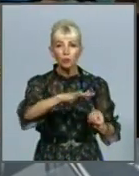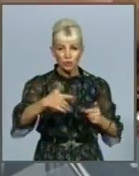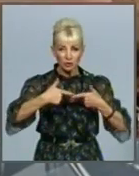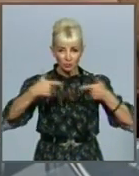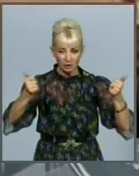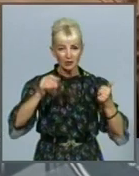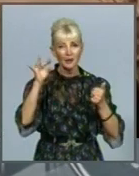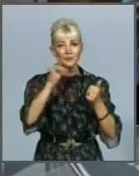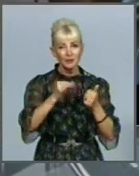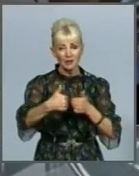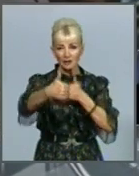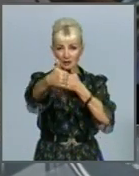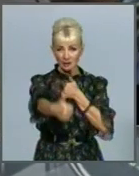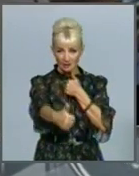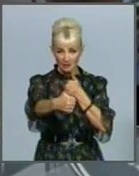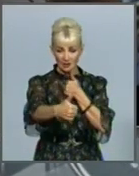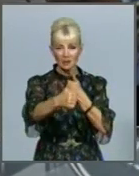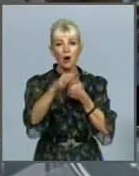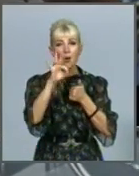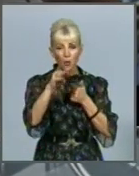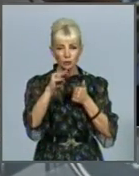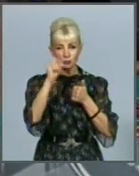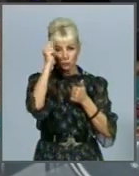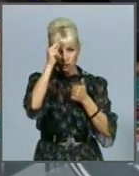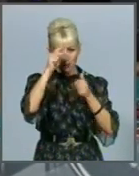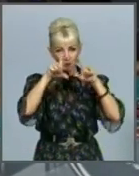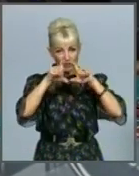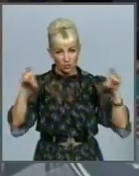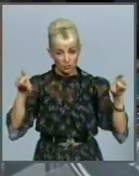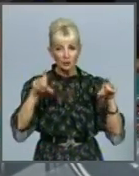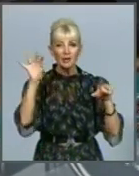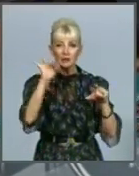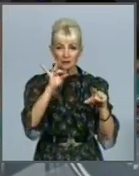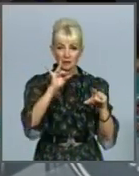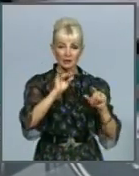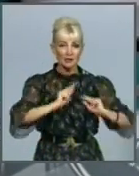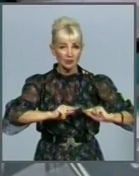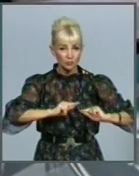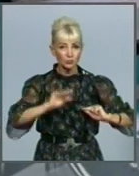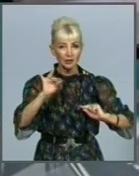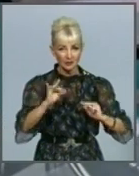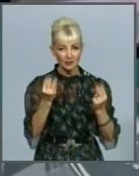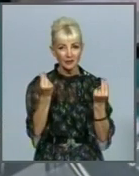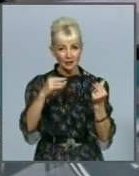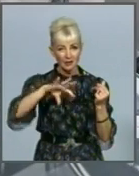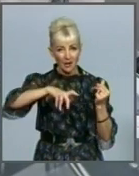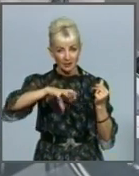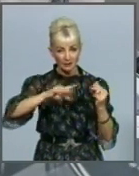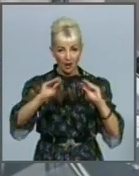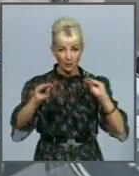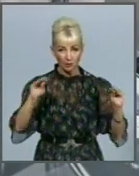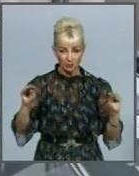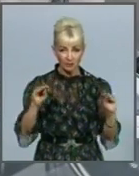та й значна відстань від навчальних закладів. А ще умови закону торкнулися і персоналу, та навіть грального обладнання. Власне,